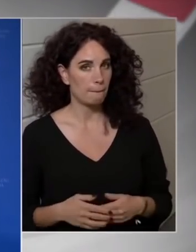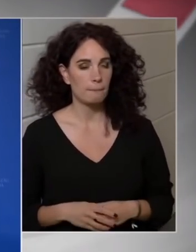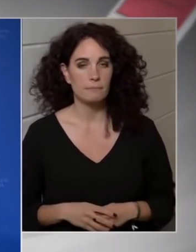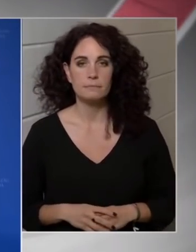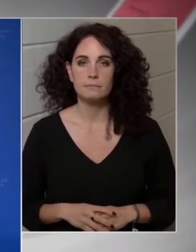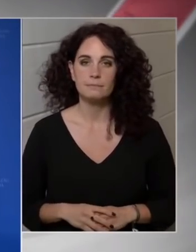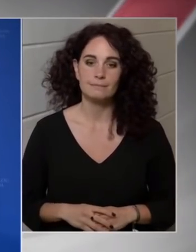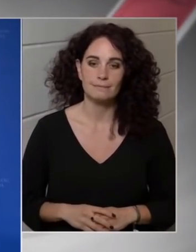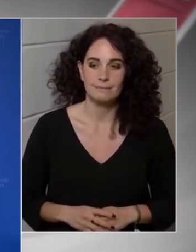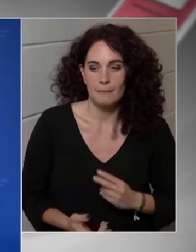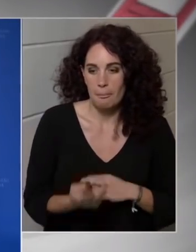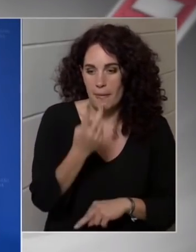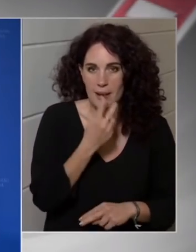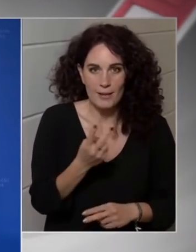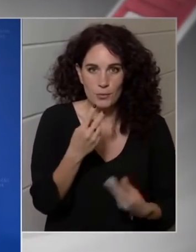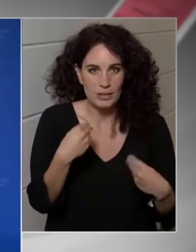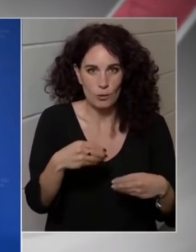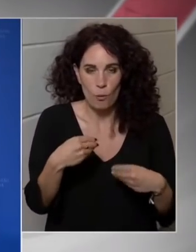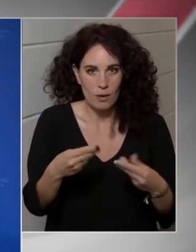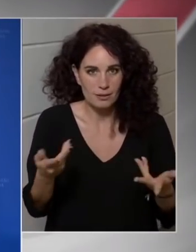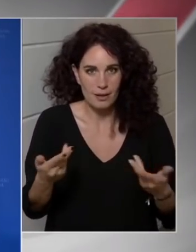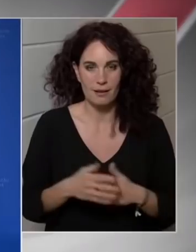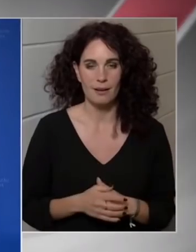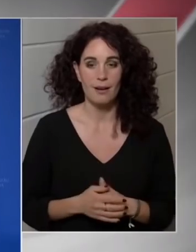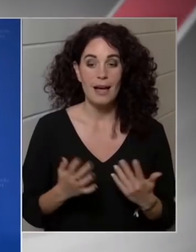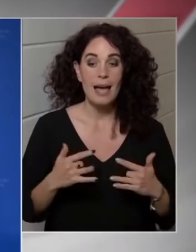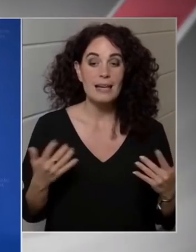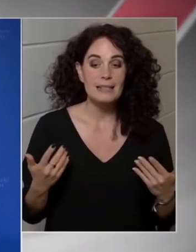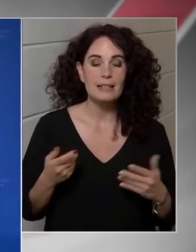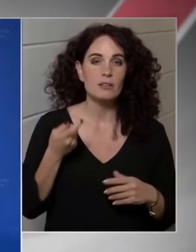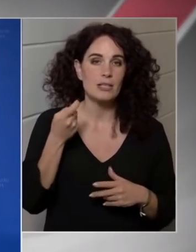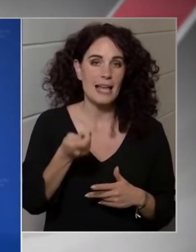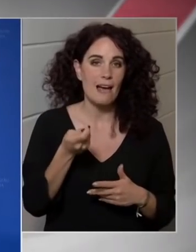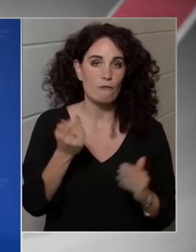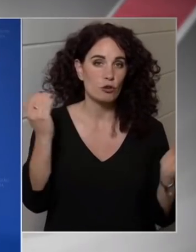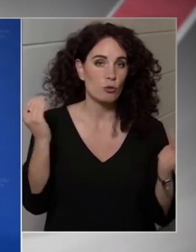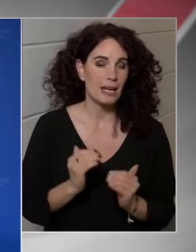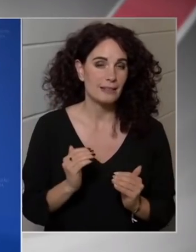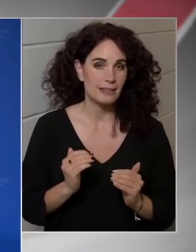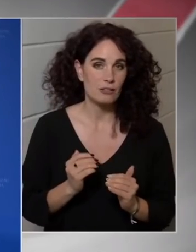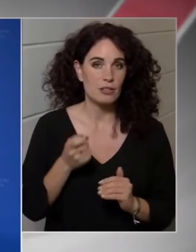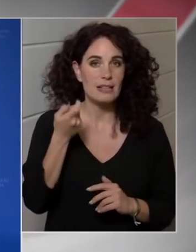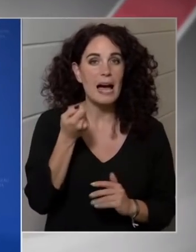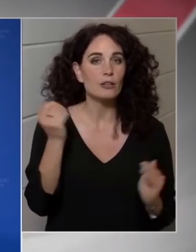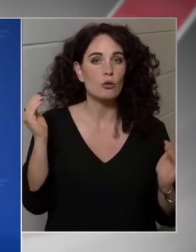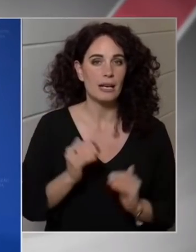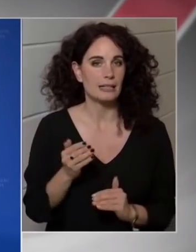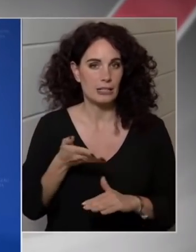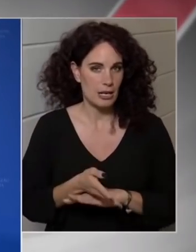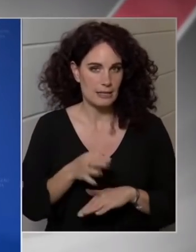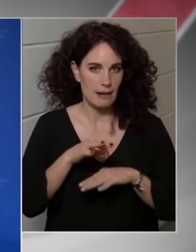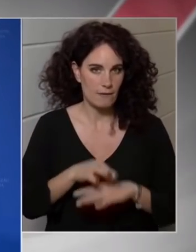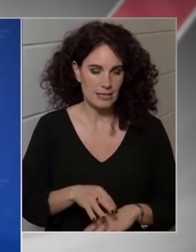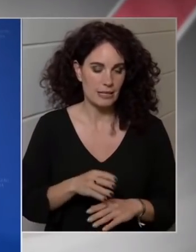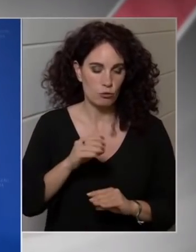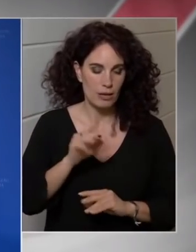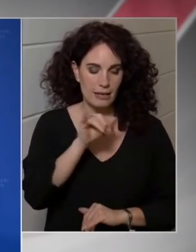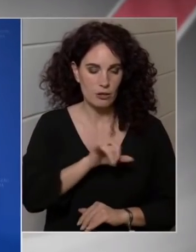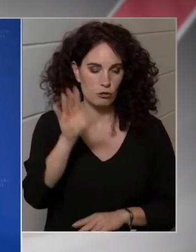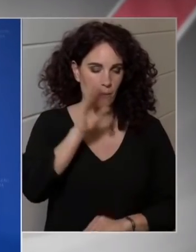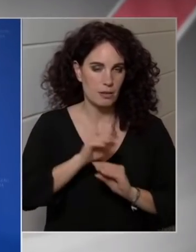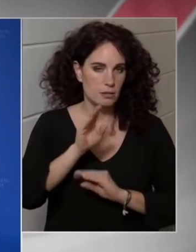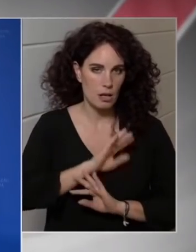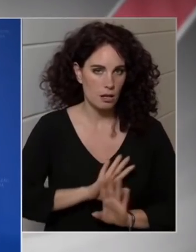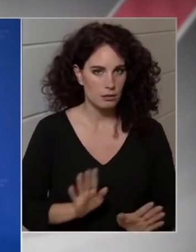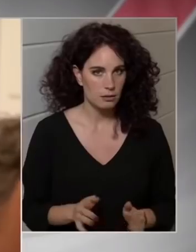Ezt nem látjuk indokoltnak. A helyzet az az, hogy az álfacsökkentés az nem vezet az árak csökkenéséhez, mint ez sok éves tovasztalat bizonyítja.